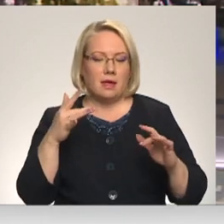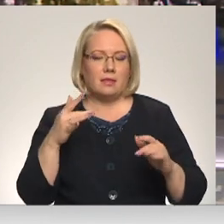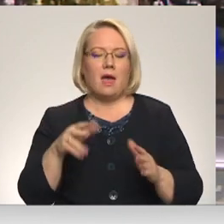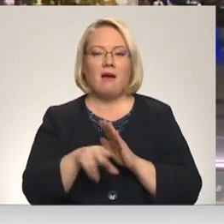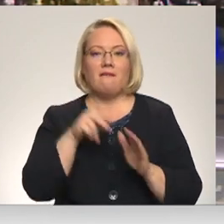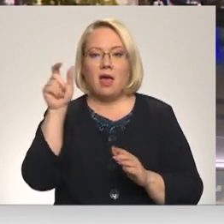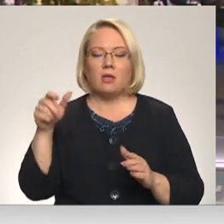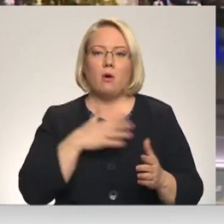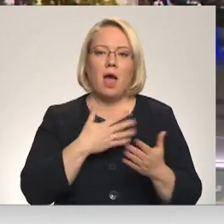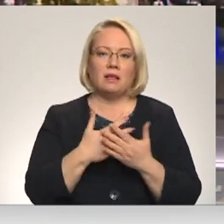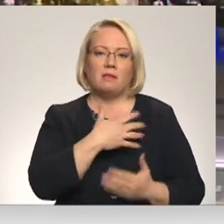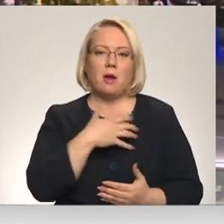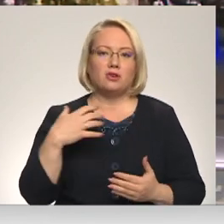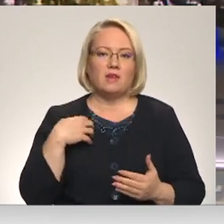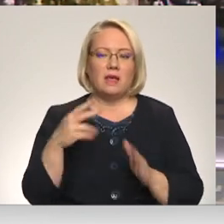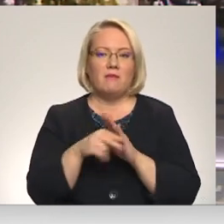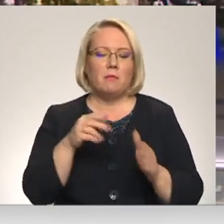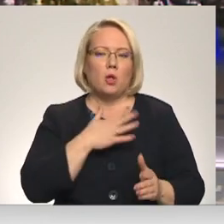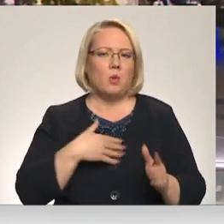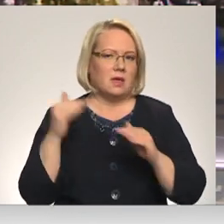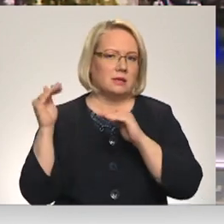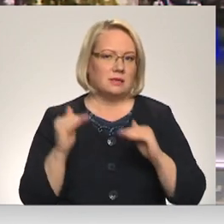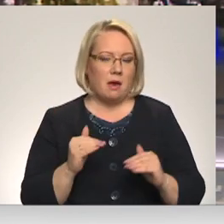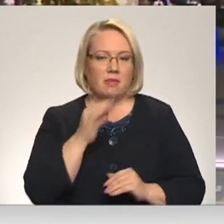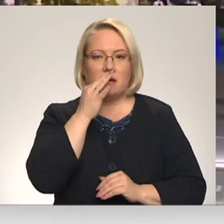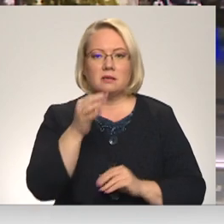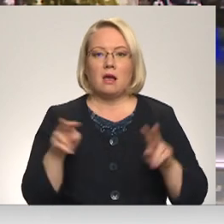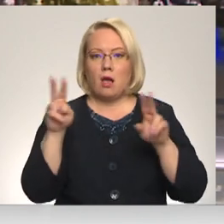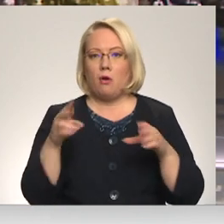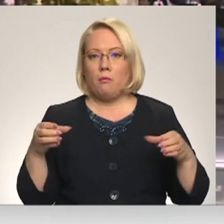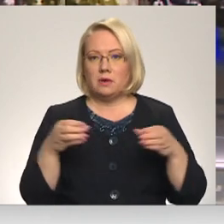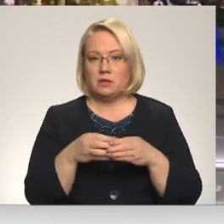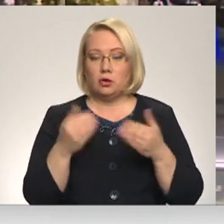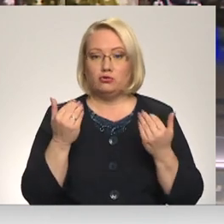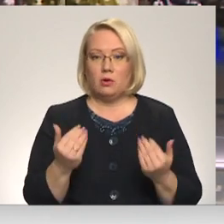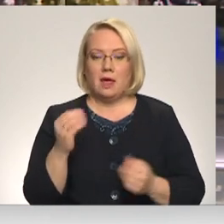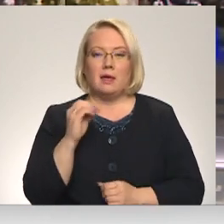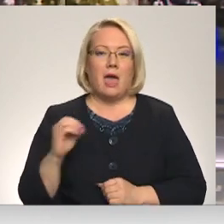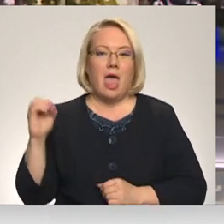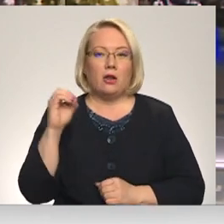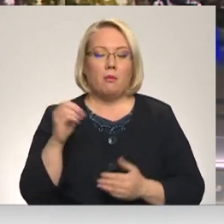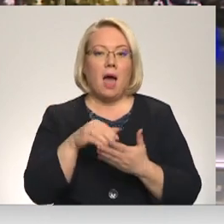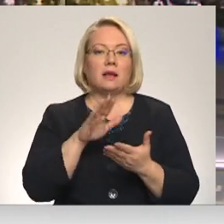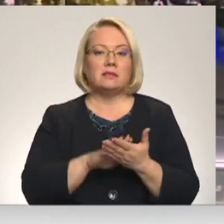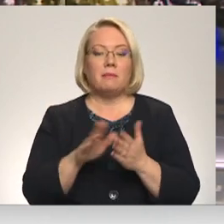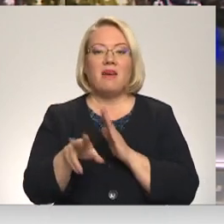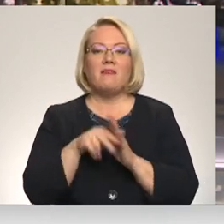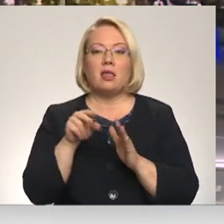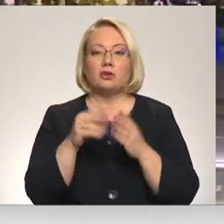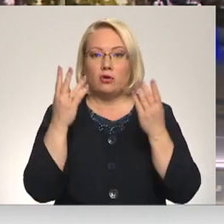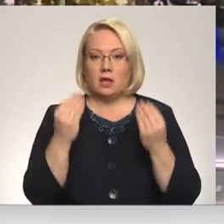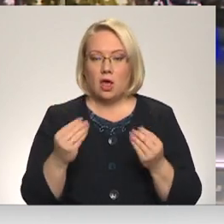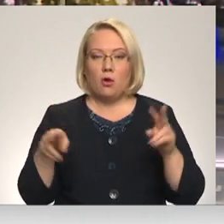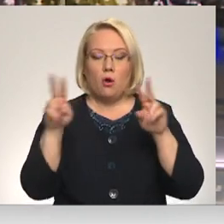aktivitāte pašvaldīja vēlēšanās bijusi pārāk zem tās priešu komisijā. Tāpēc šodien, kad Eiropā tiek atzīmēta starptautiskā vēlēšana diena,